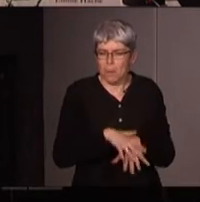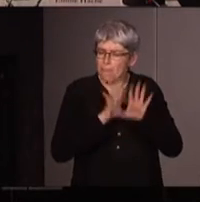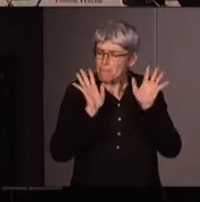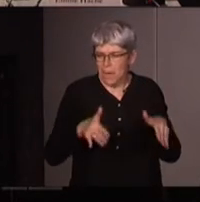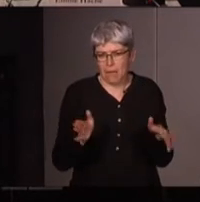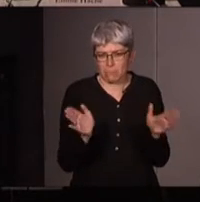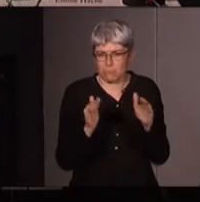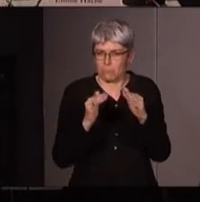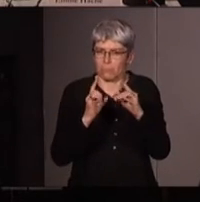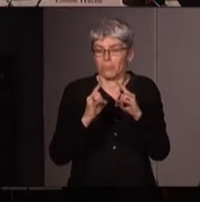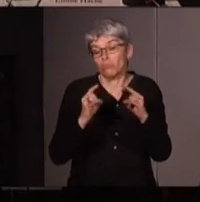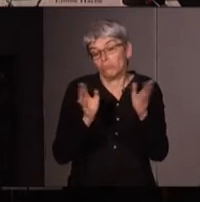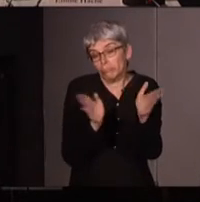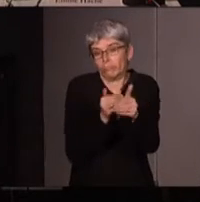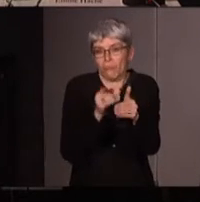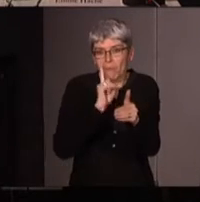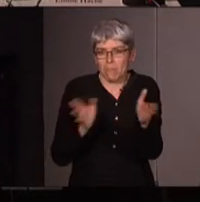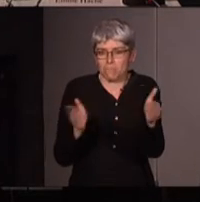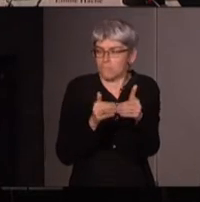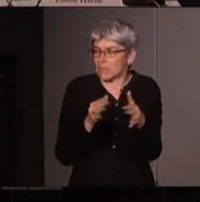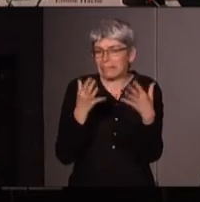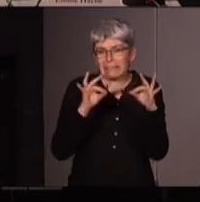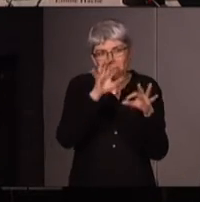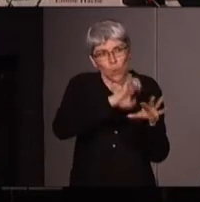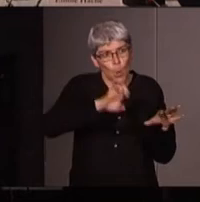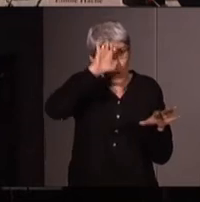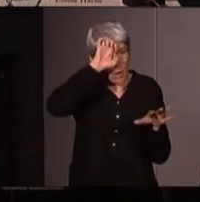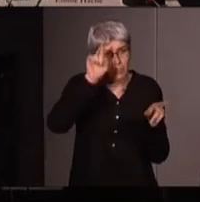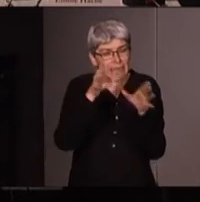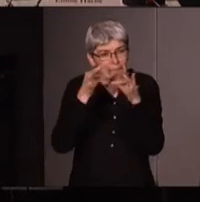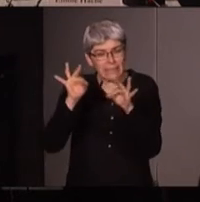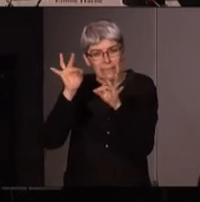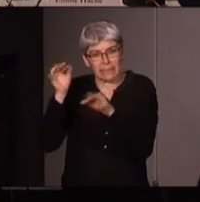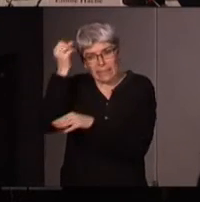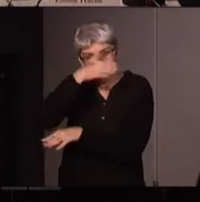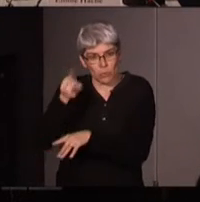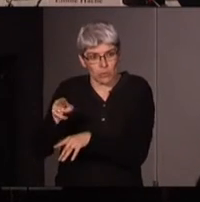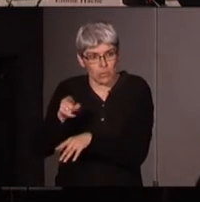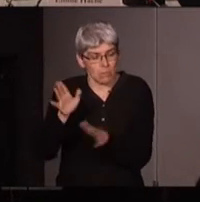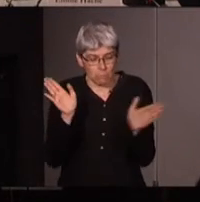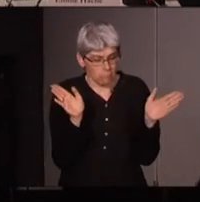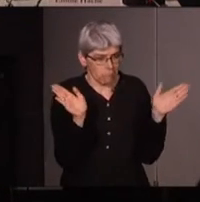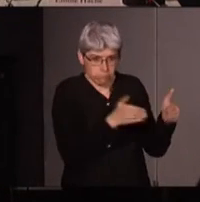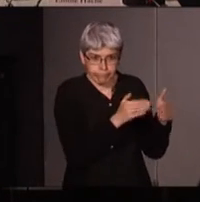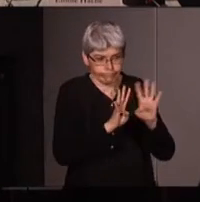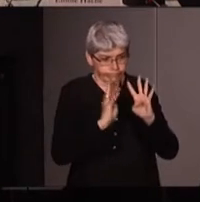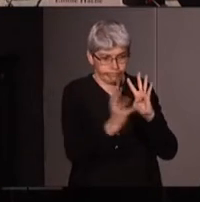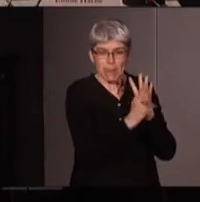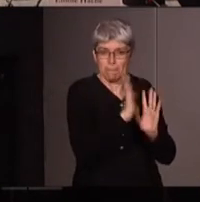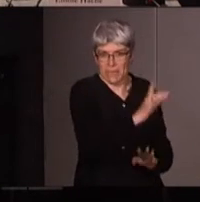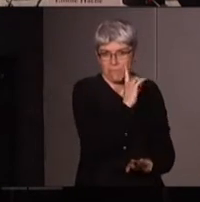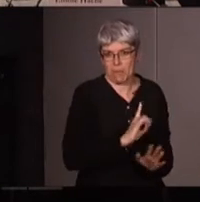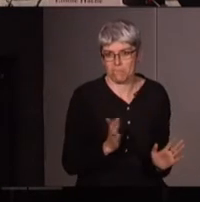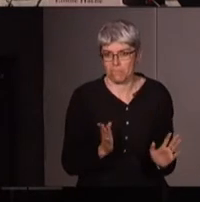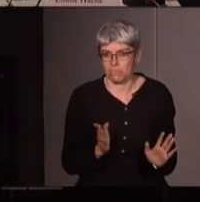qui ont eu lieu après coup une dizaine en Europe et une dizaine aux Etats-Unis tous des camps de femmes alors l